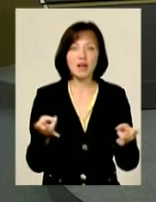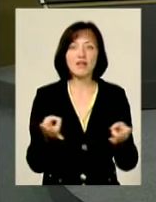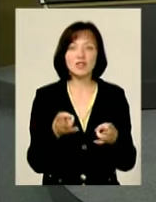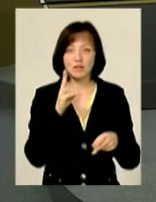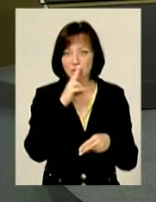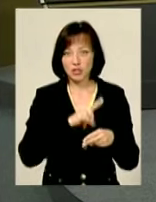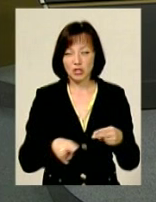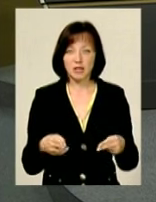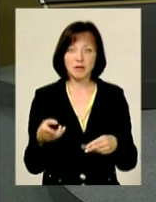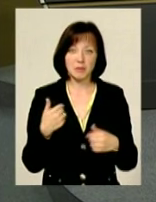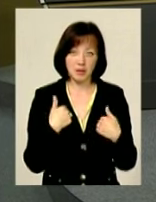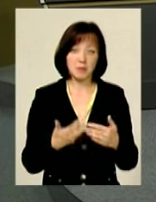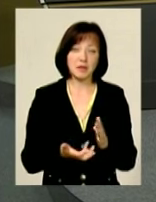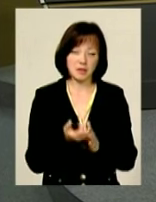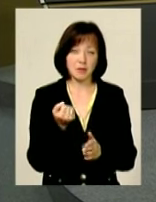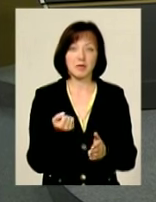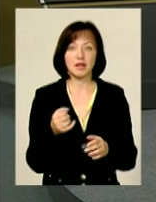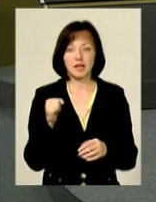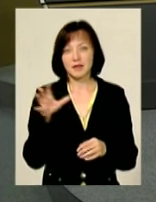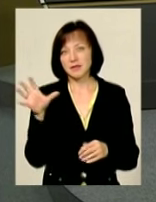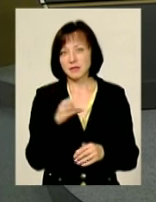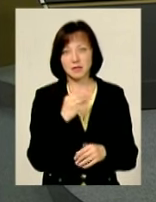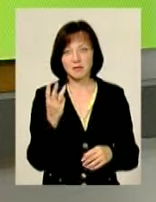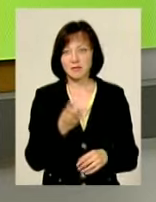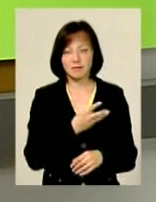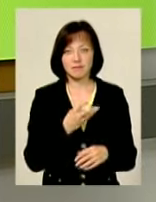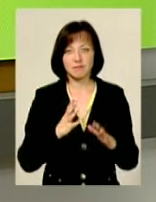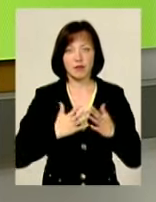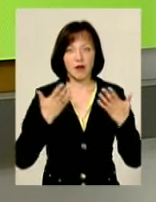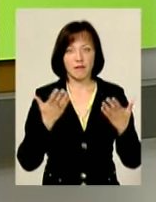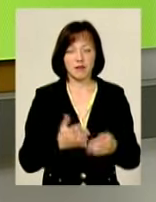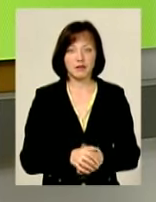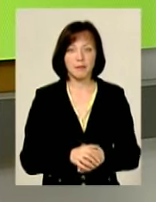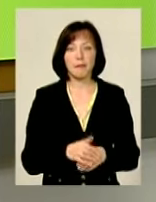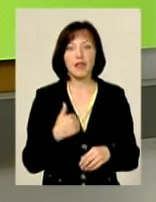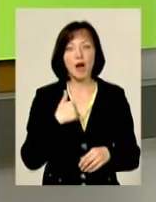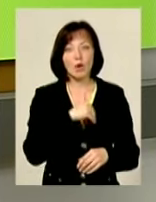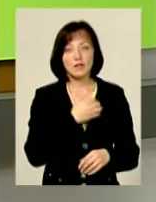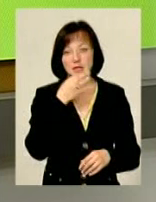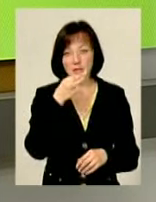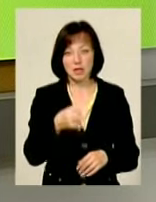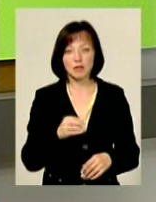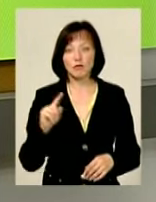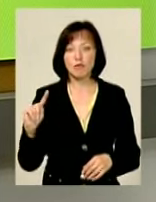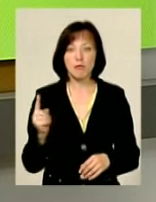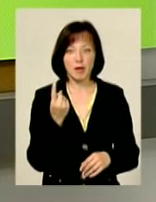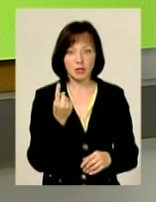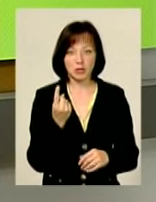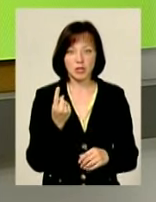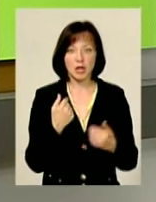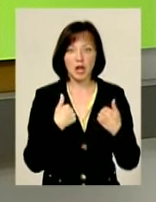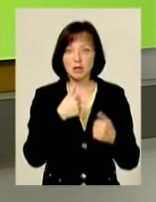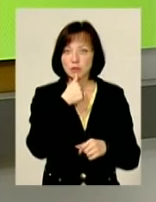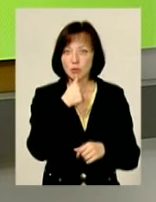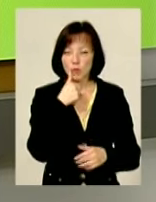втрачати такі речі? Я мене підтримав просто. І всі в захваті. І я хотів сказати, що вперше я